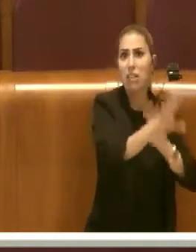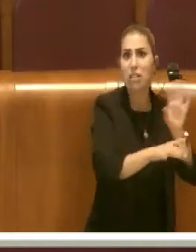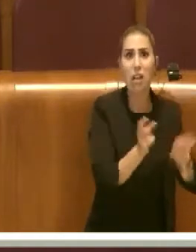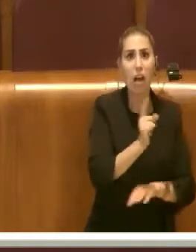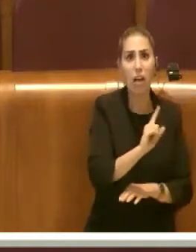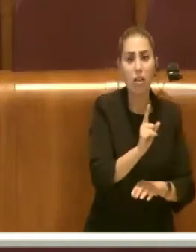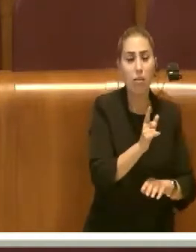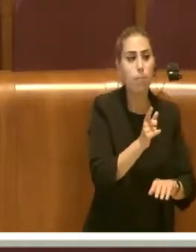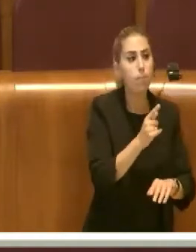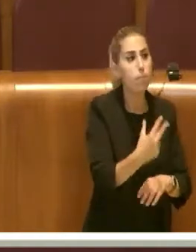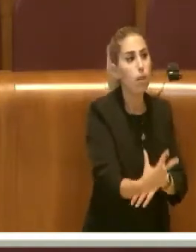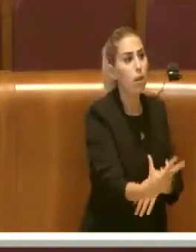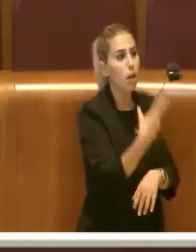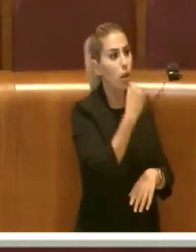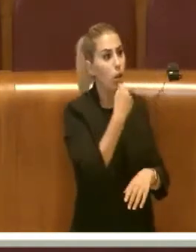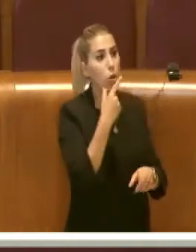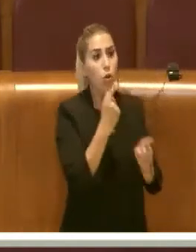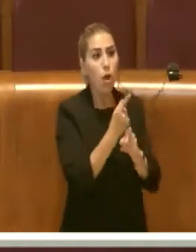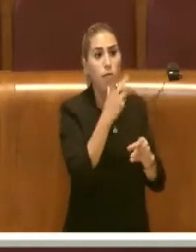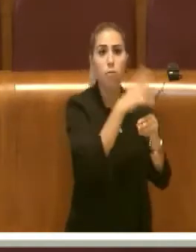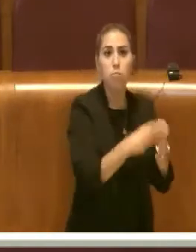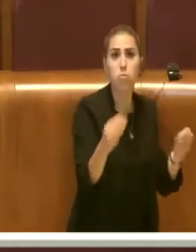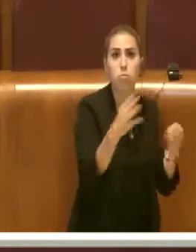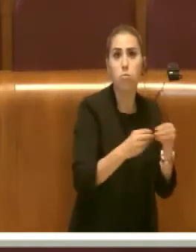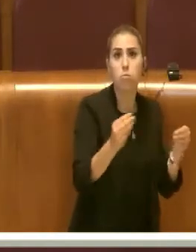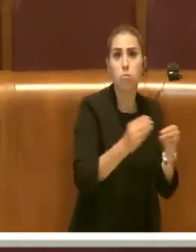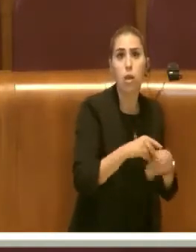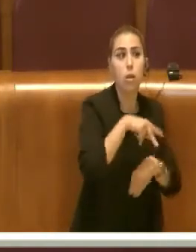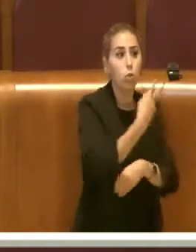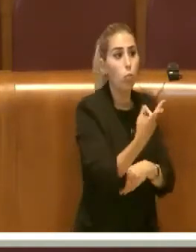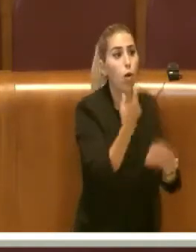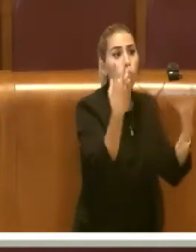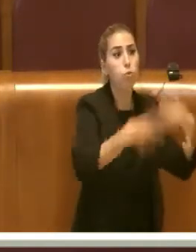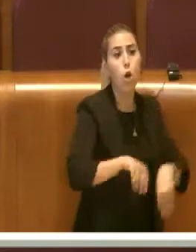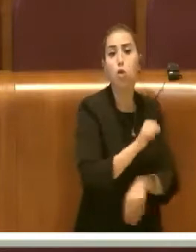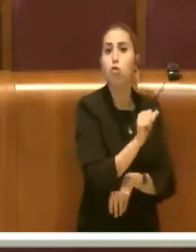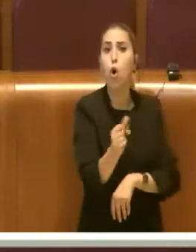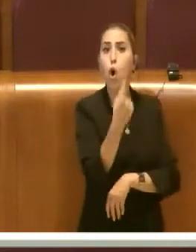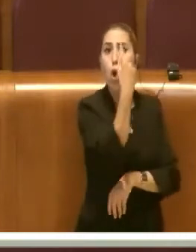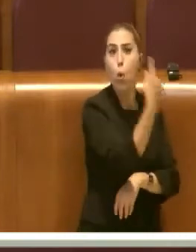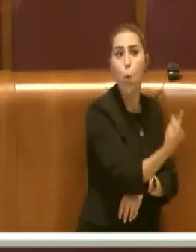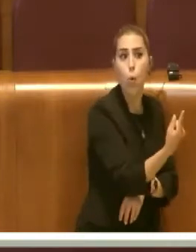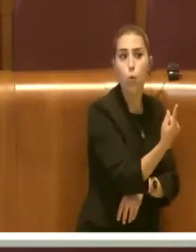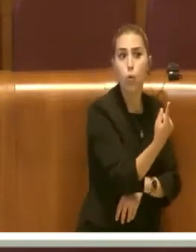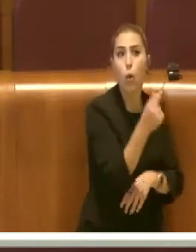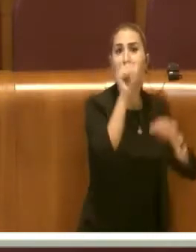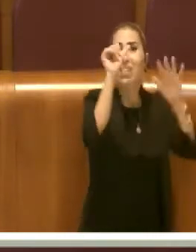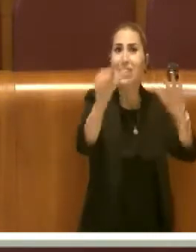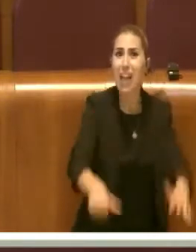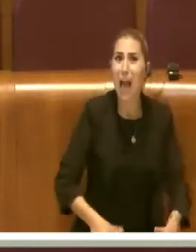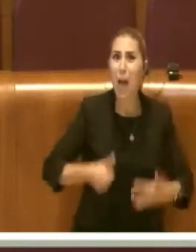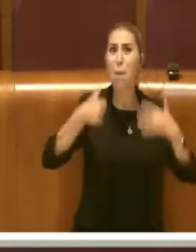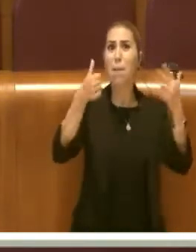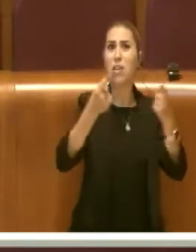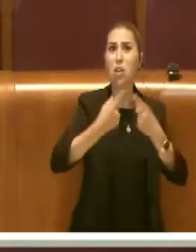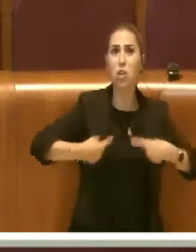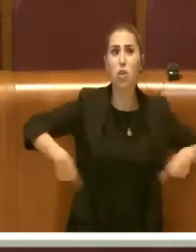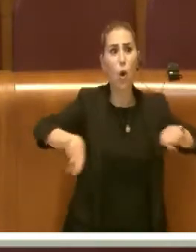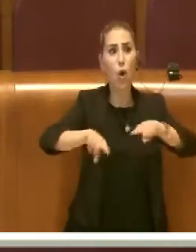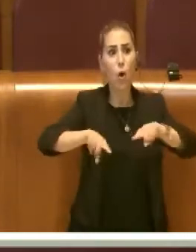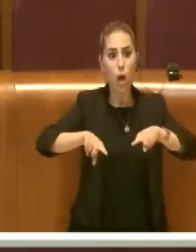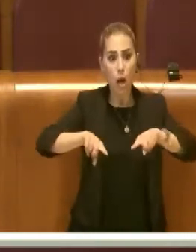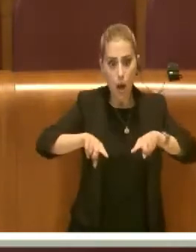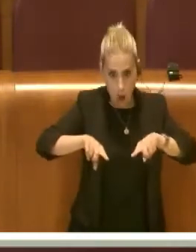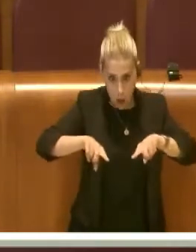hanno comunicato che andavano in manutenzione e di due funzionava uno. Dunque, nel giro di sei mesi, noi ci siamo ritrovati